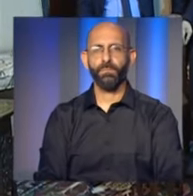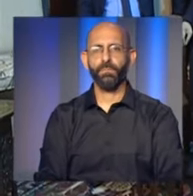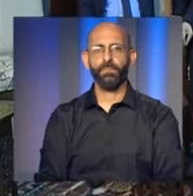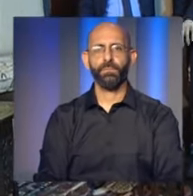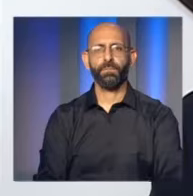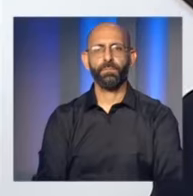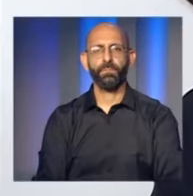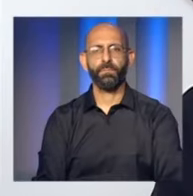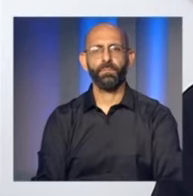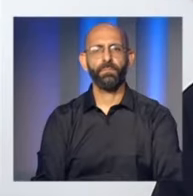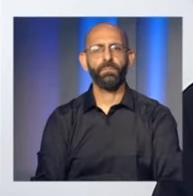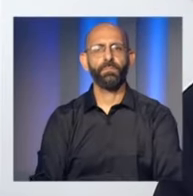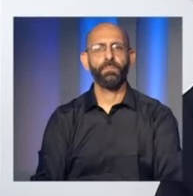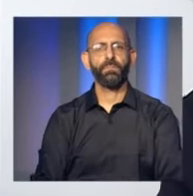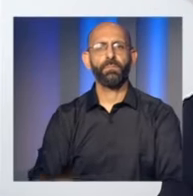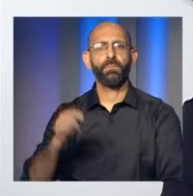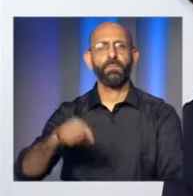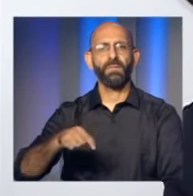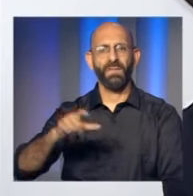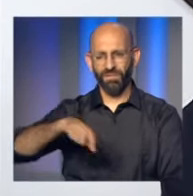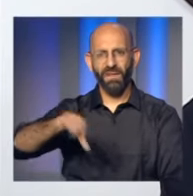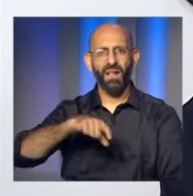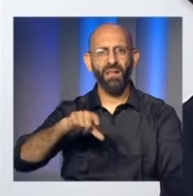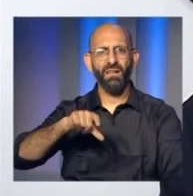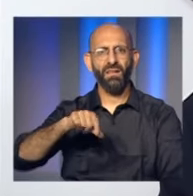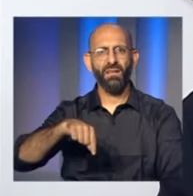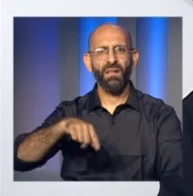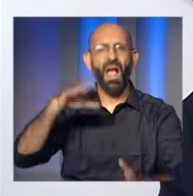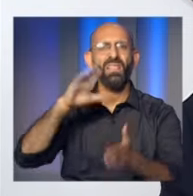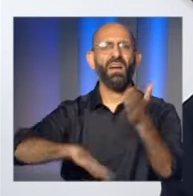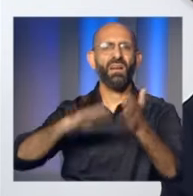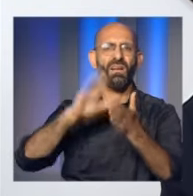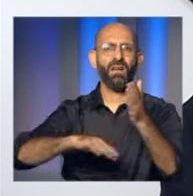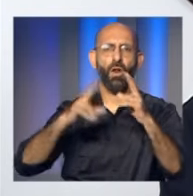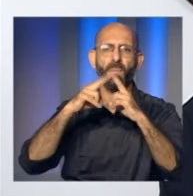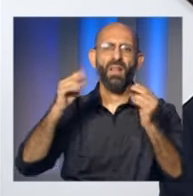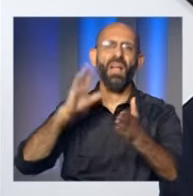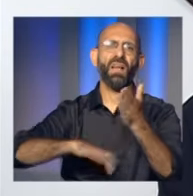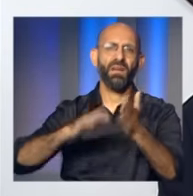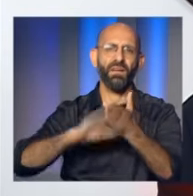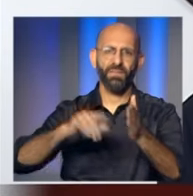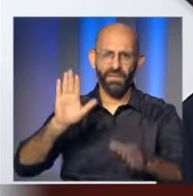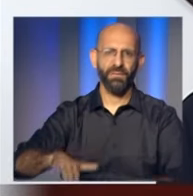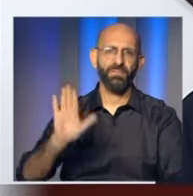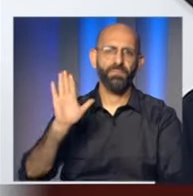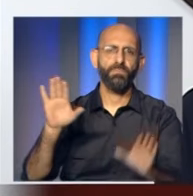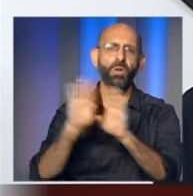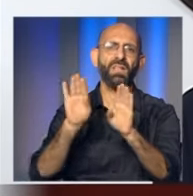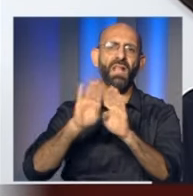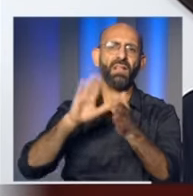عم نواجه هذه الفترة حقيقة خطر على لبنان على مؤسساته